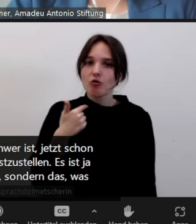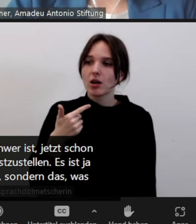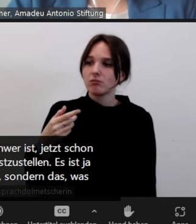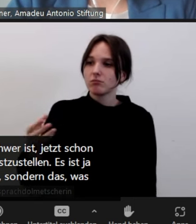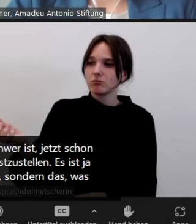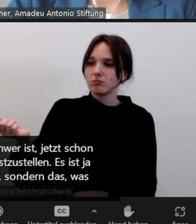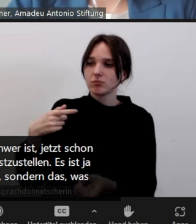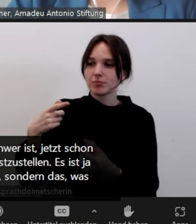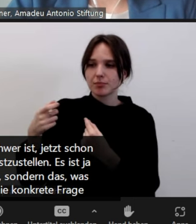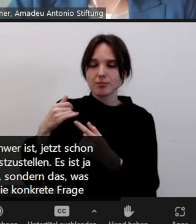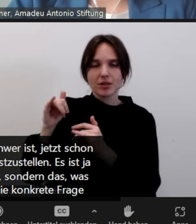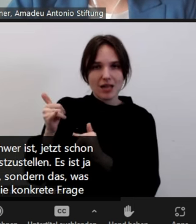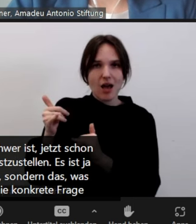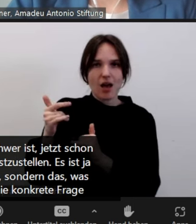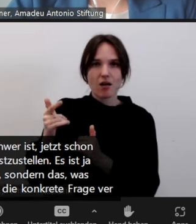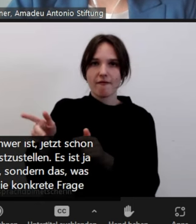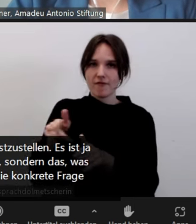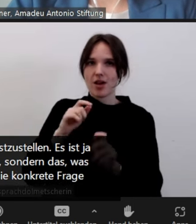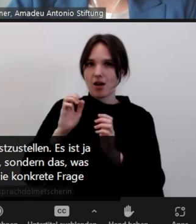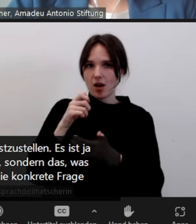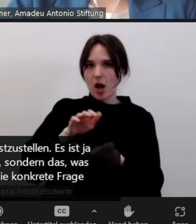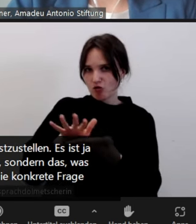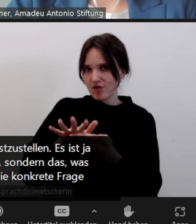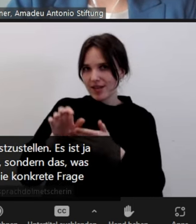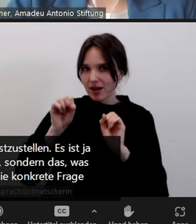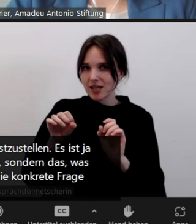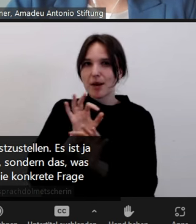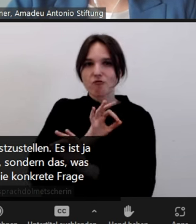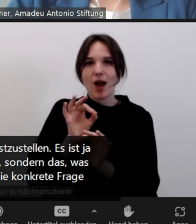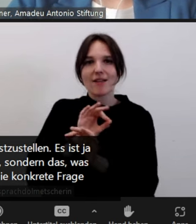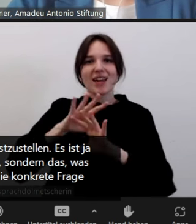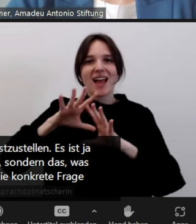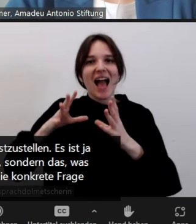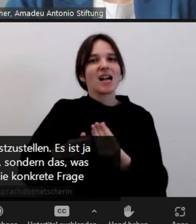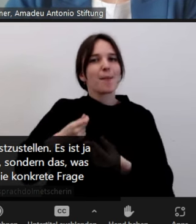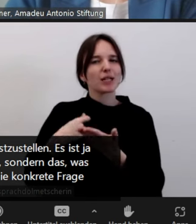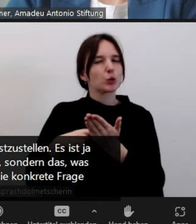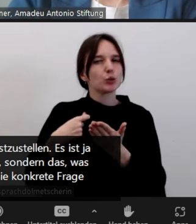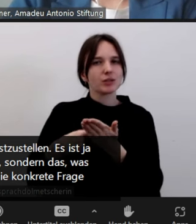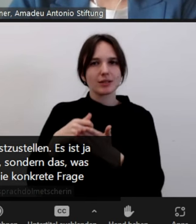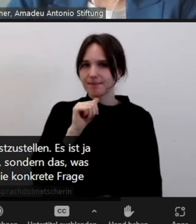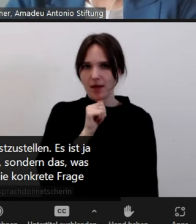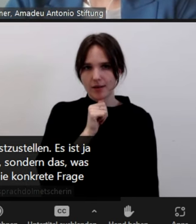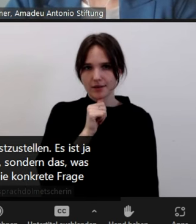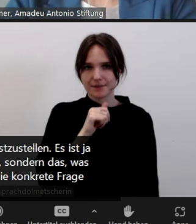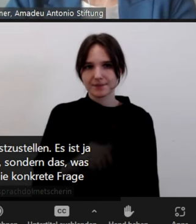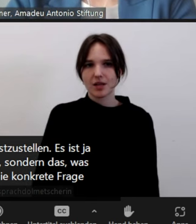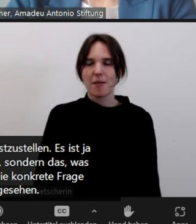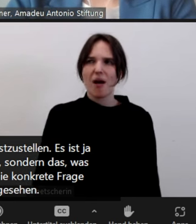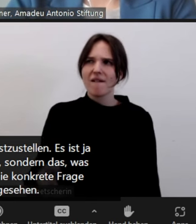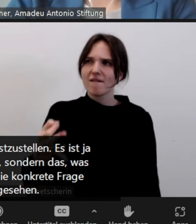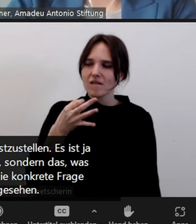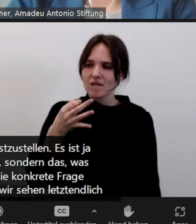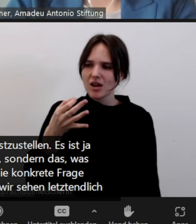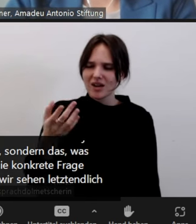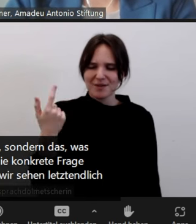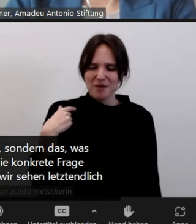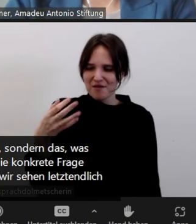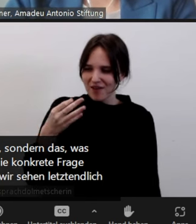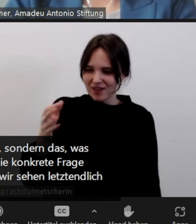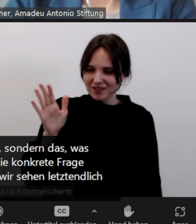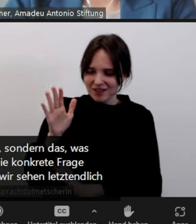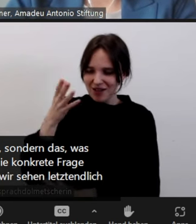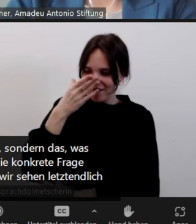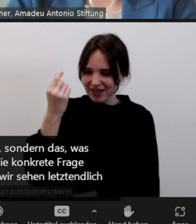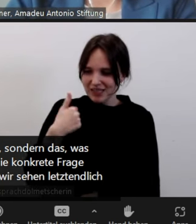Jetzt habe ich die konkrete Frage vergessen, aber wir sehen, dass es Teil, also genau, wir sehen letztendlich schon an den Daten,